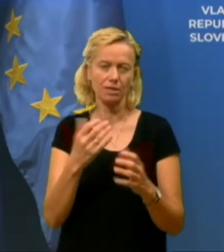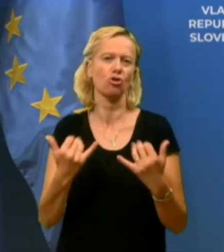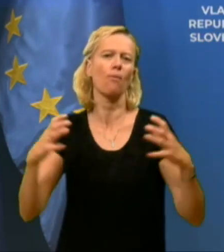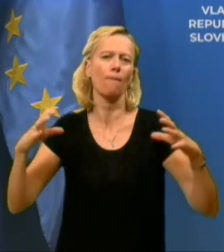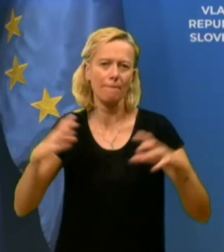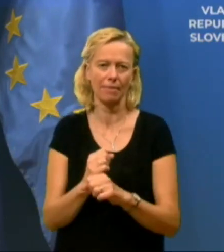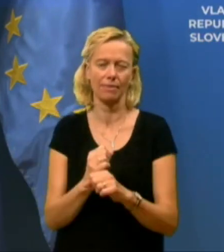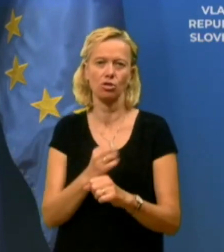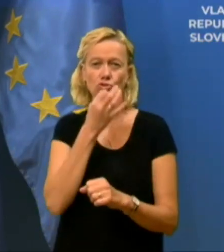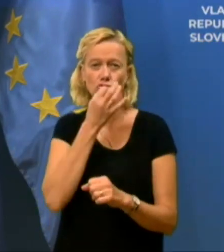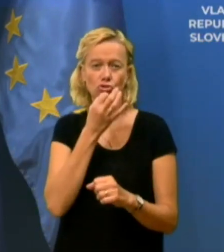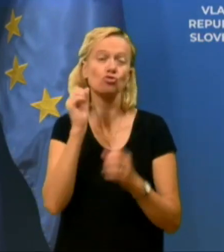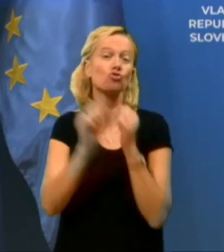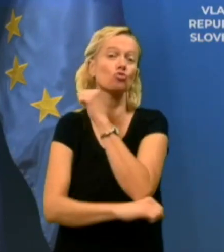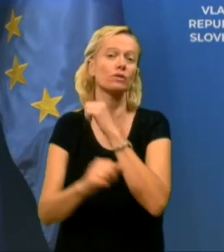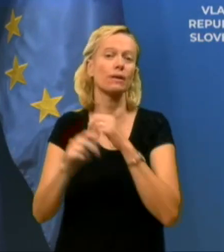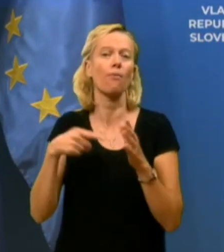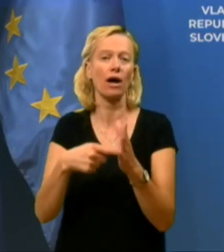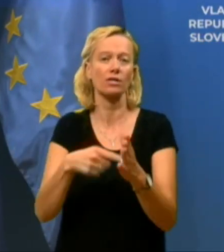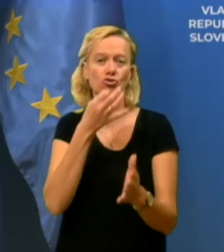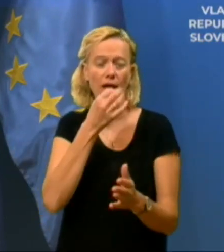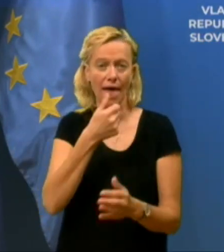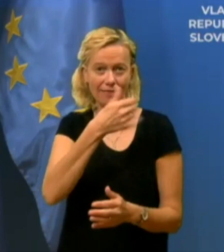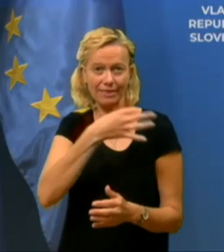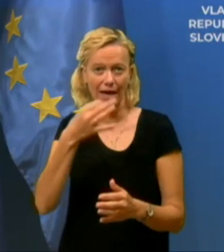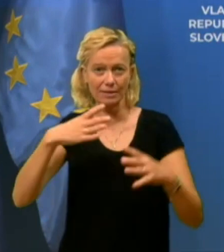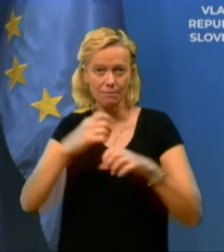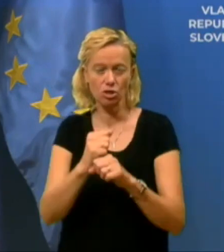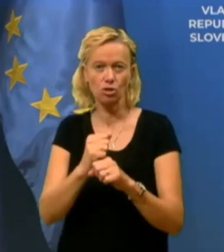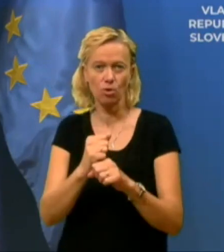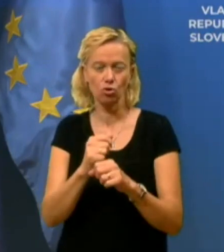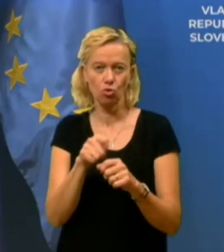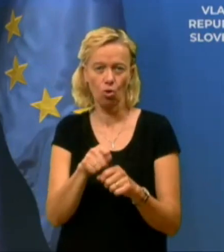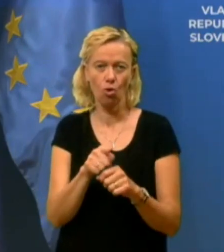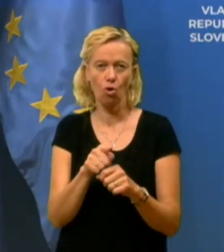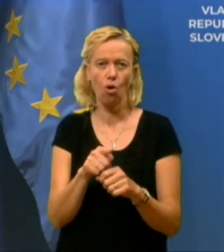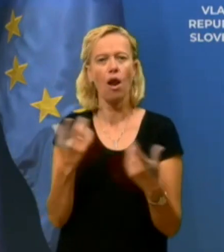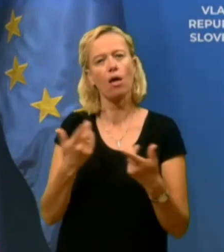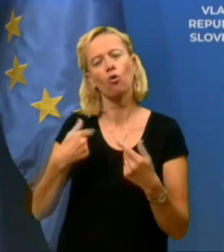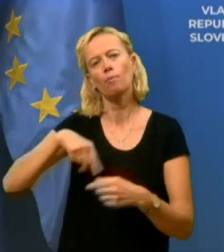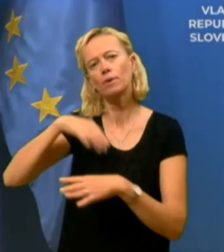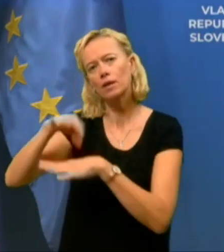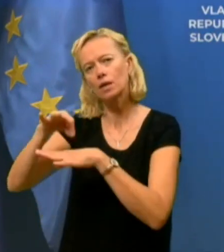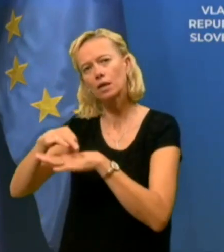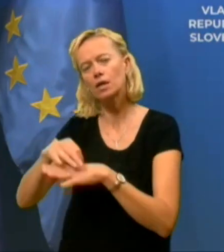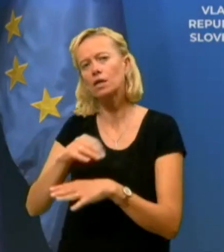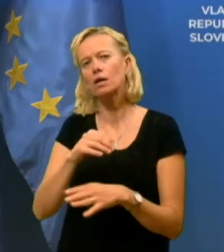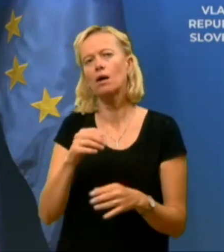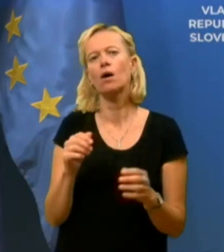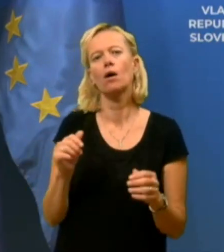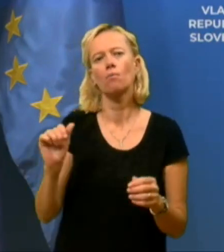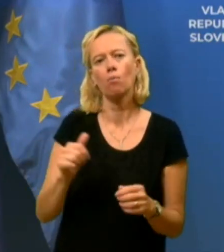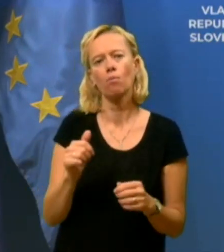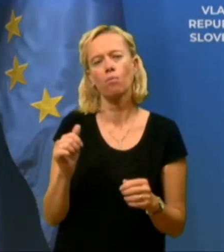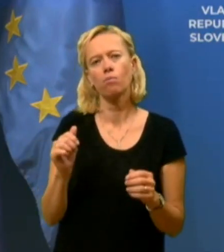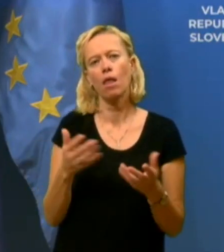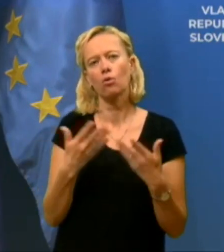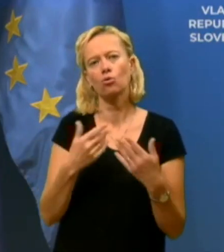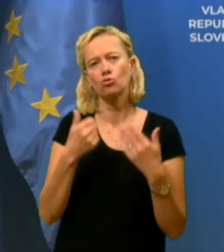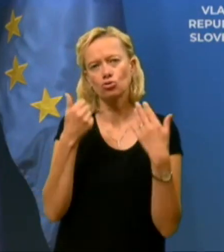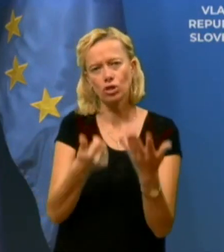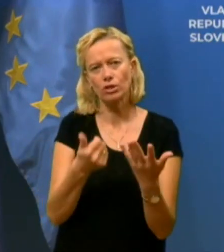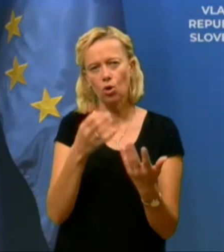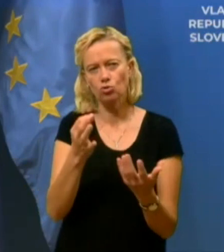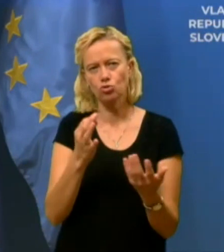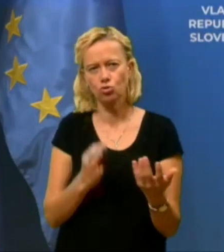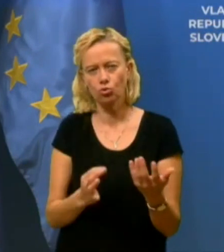zmanjšamo na dva dni, na en dan, lahko mi epidemiologi polovimo le 60 odstotkov vseh kontaktov tega